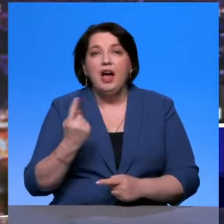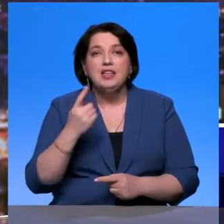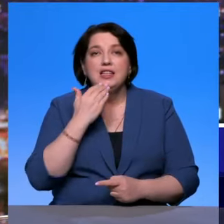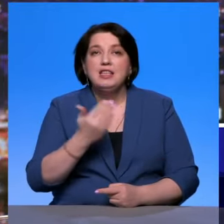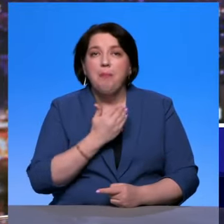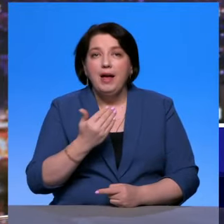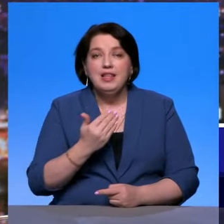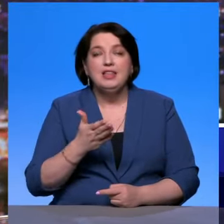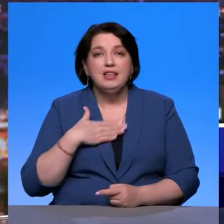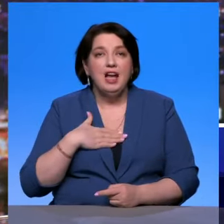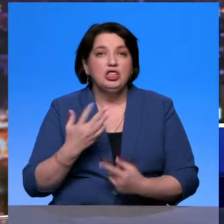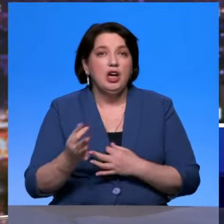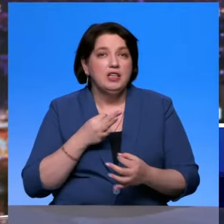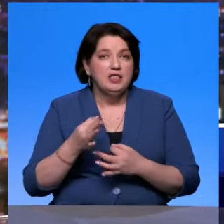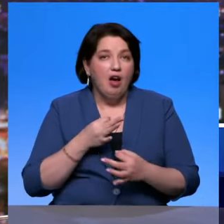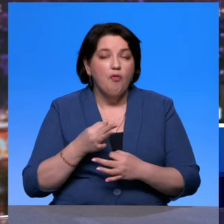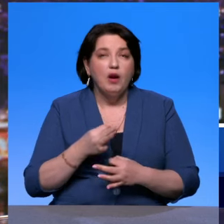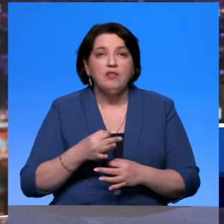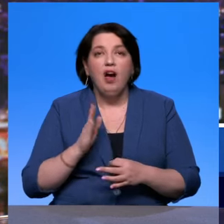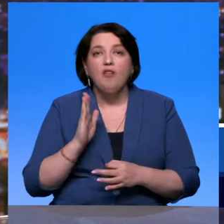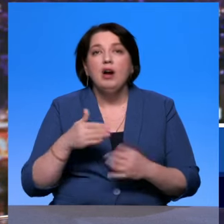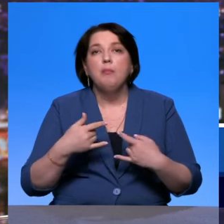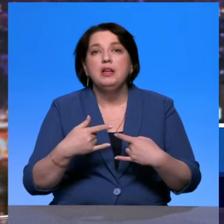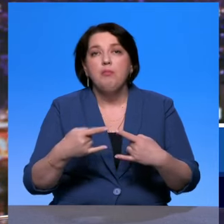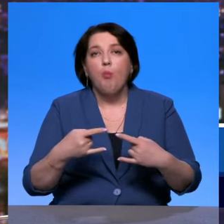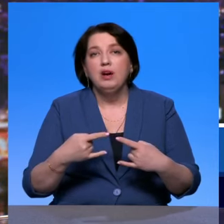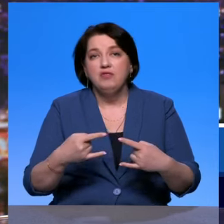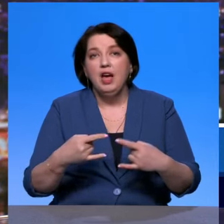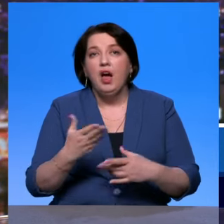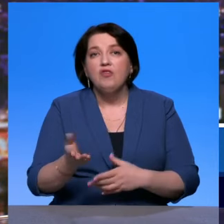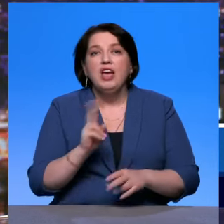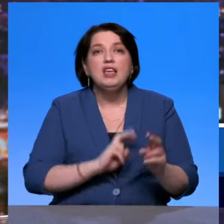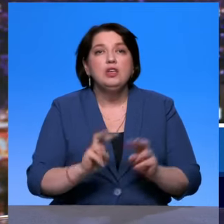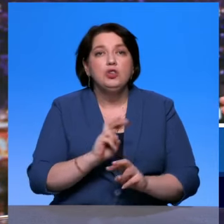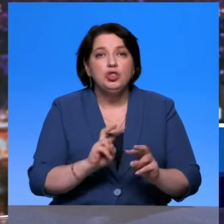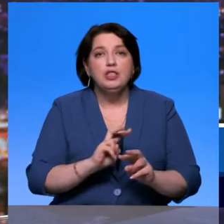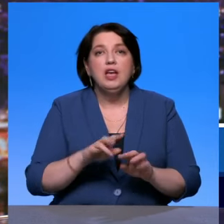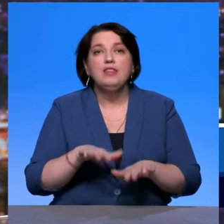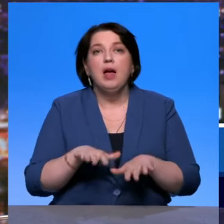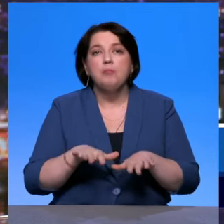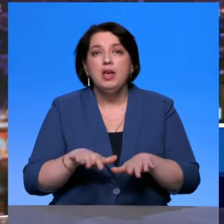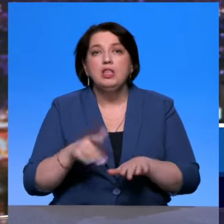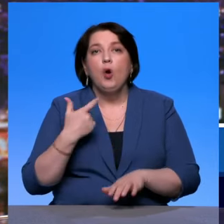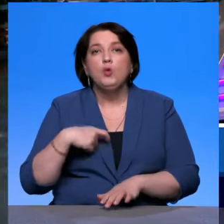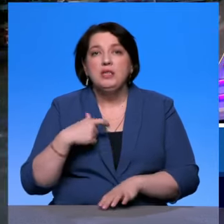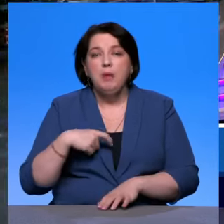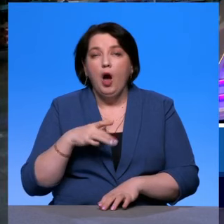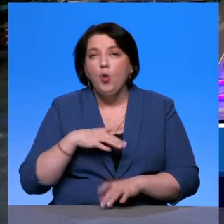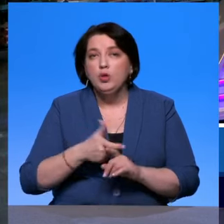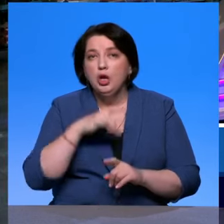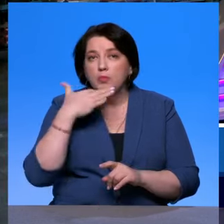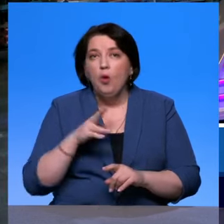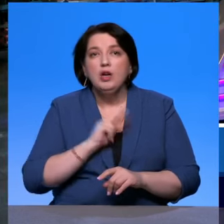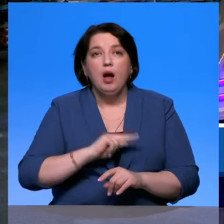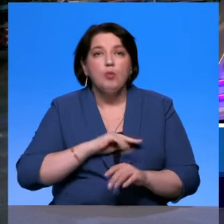разговоров в прямом эфире был как раз о том, что вы ищете кадры на месте у себя. Вы много работаете с детьми,